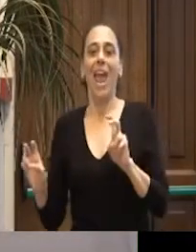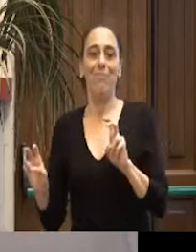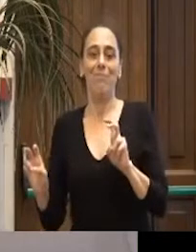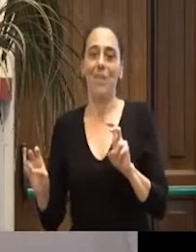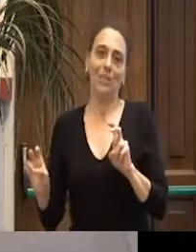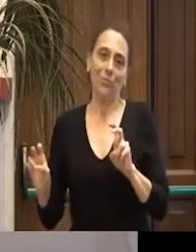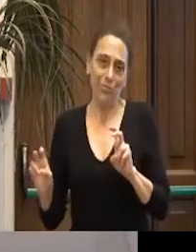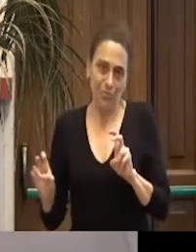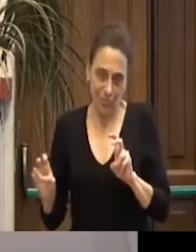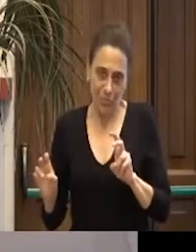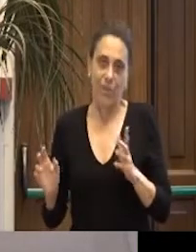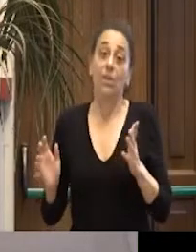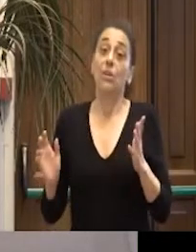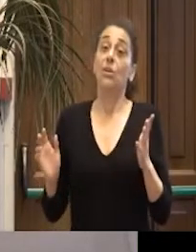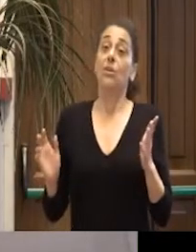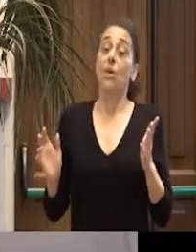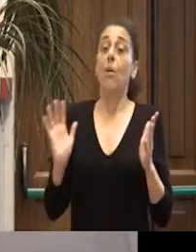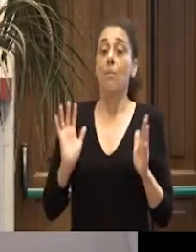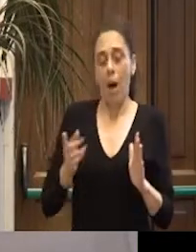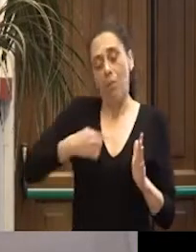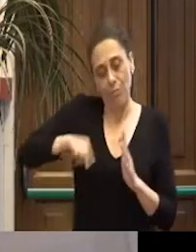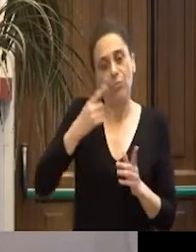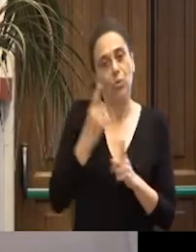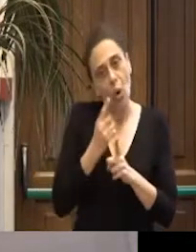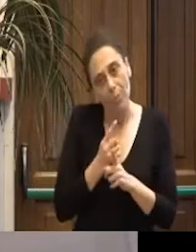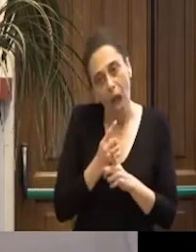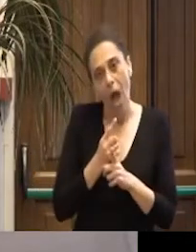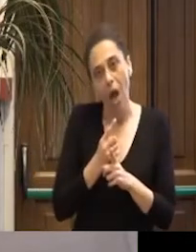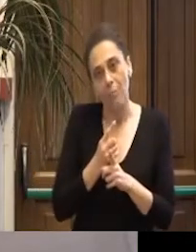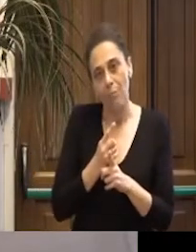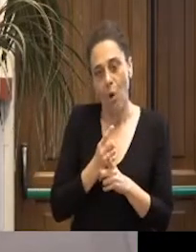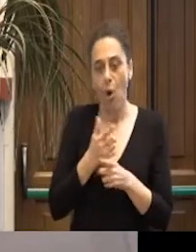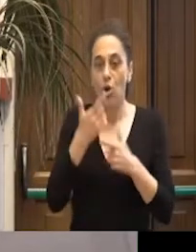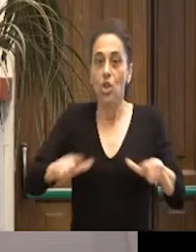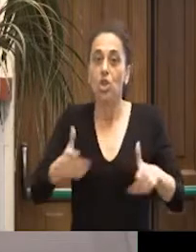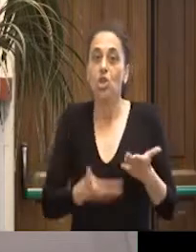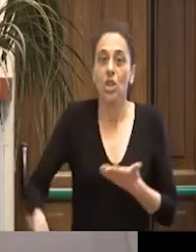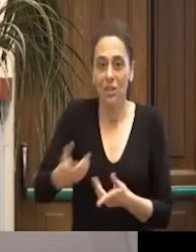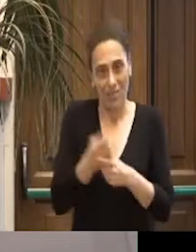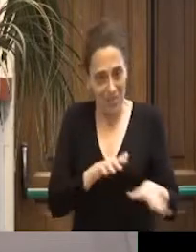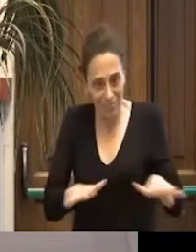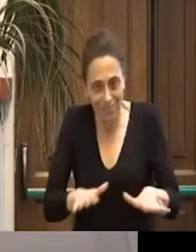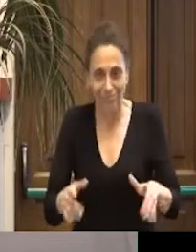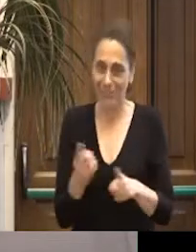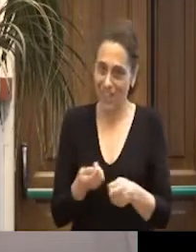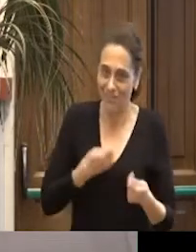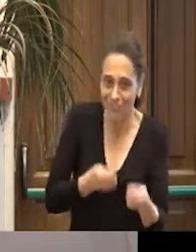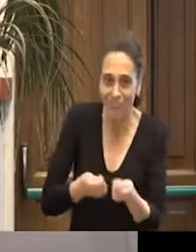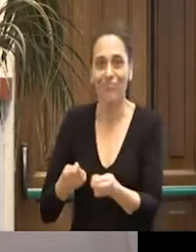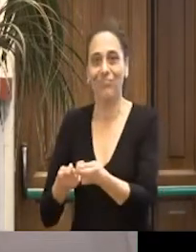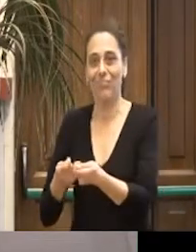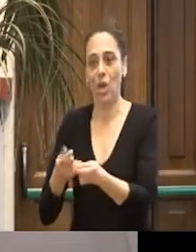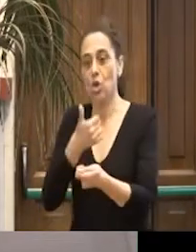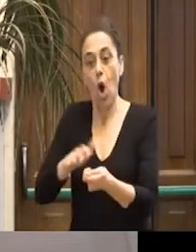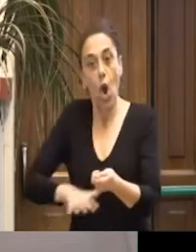in questo modo voglio dire anche mobilitiamo la cittadinanza, mobilitiamo le persone dal punto di vista